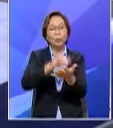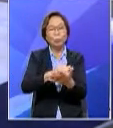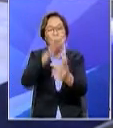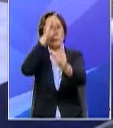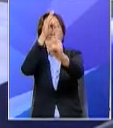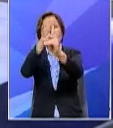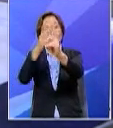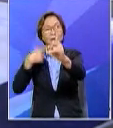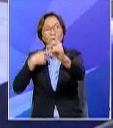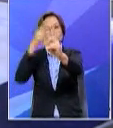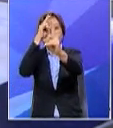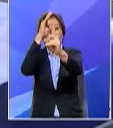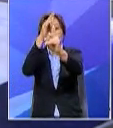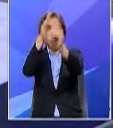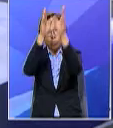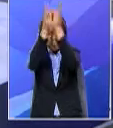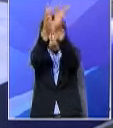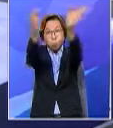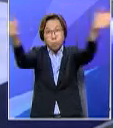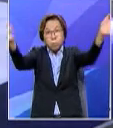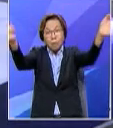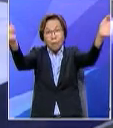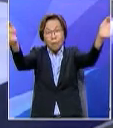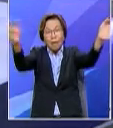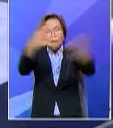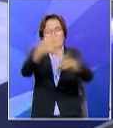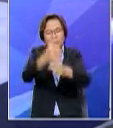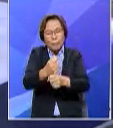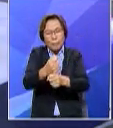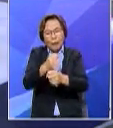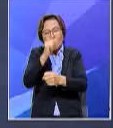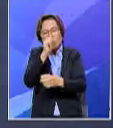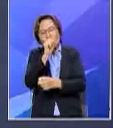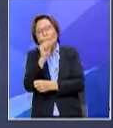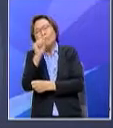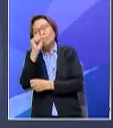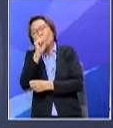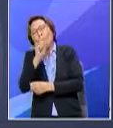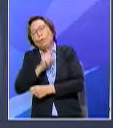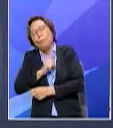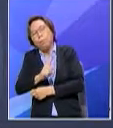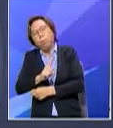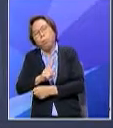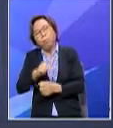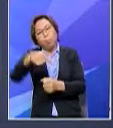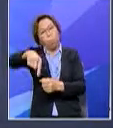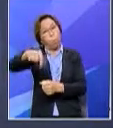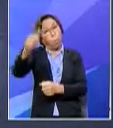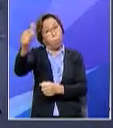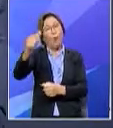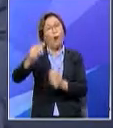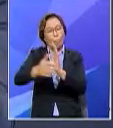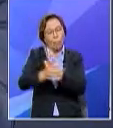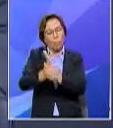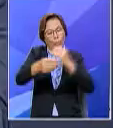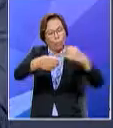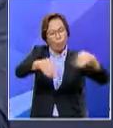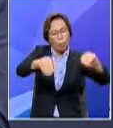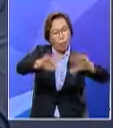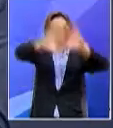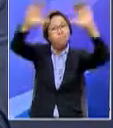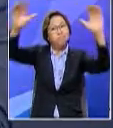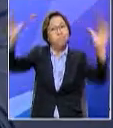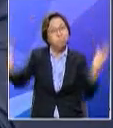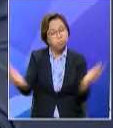sasaran kita lebih besar apabila kita mendapat satu karya yang berkualiti maka kita ada potensi untuk kita pasarkan perikat